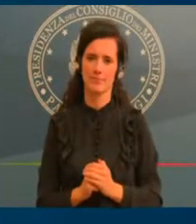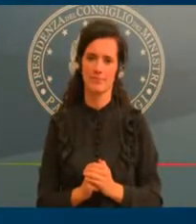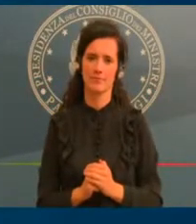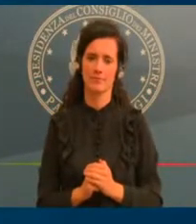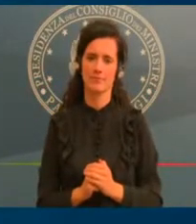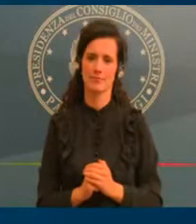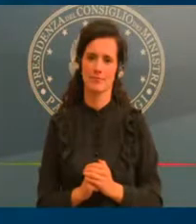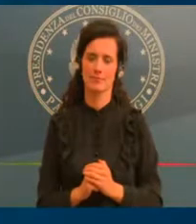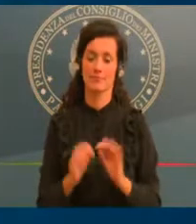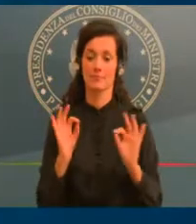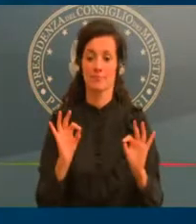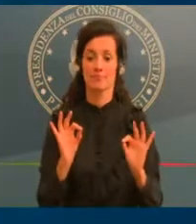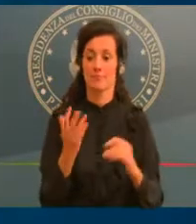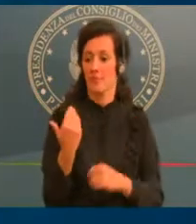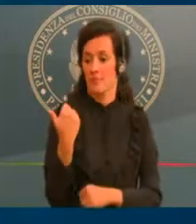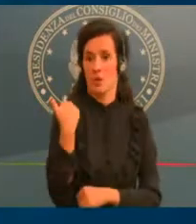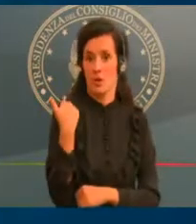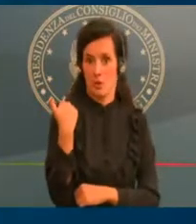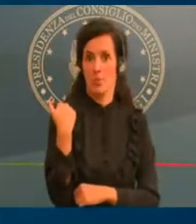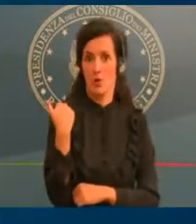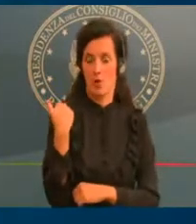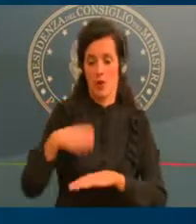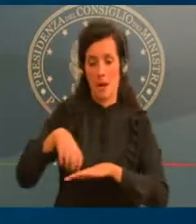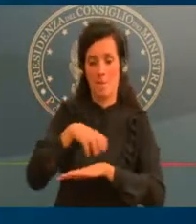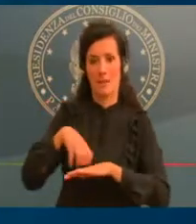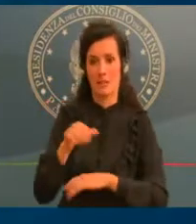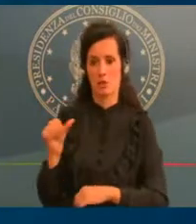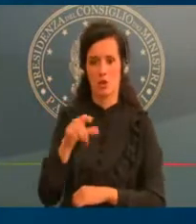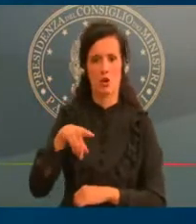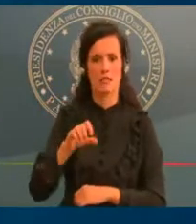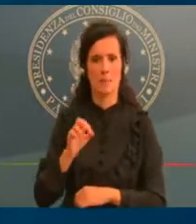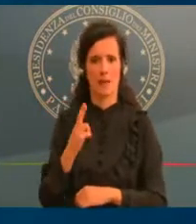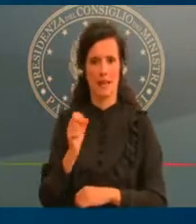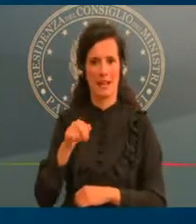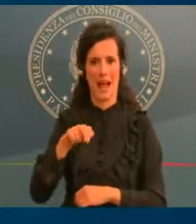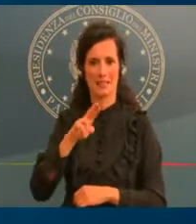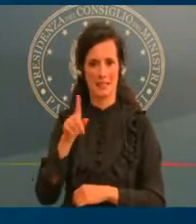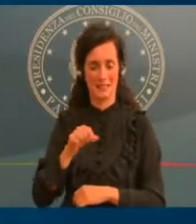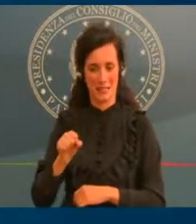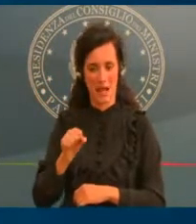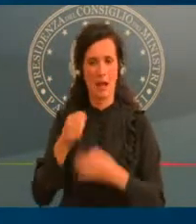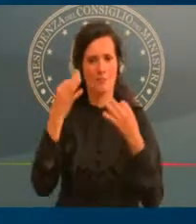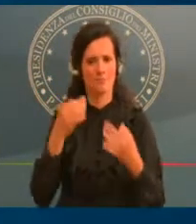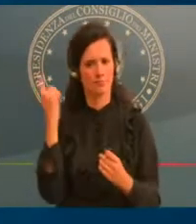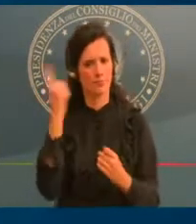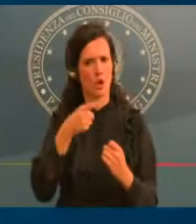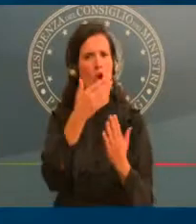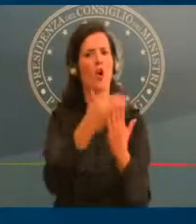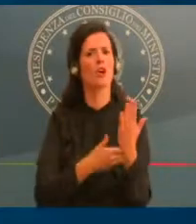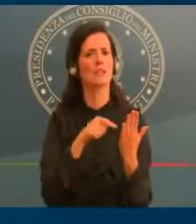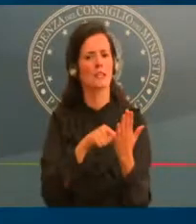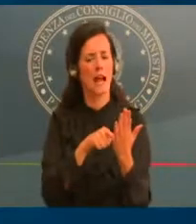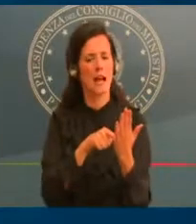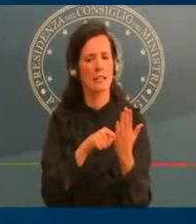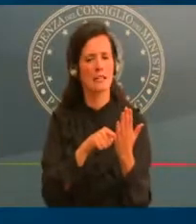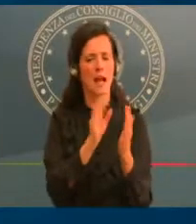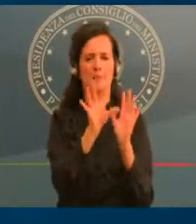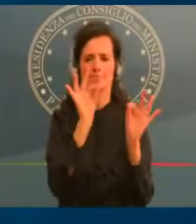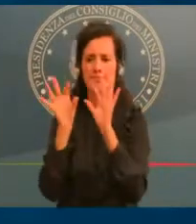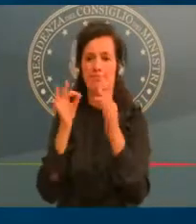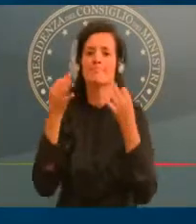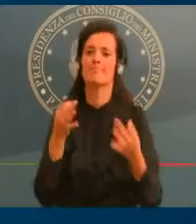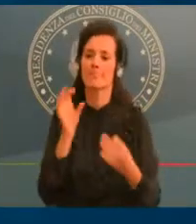individuato le regioni più critiche della fascia rossa e della fascia arancione. Partiamo dall'area gialla,